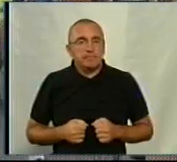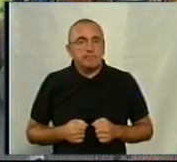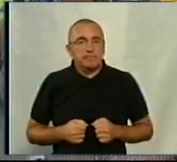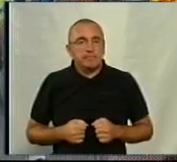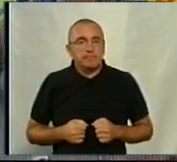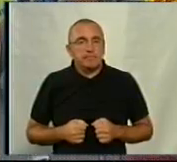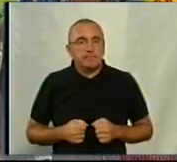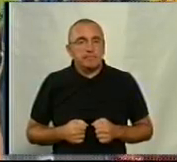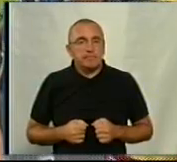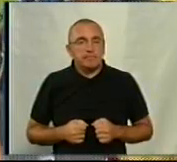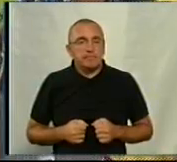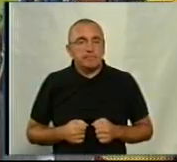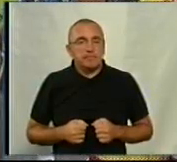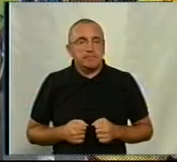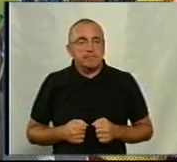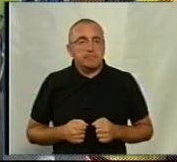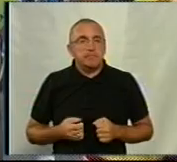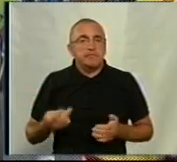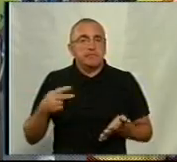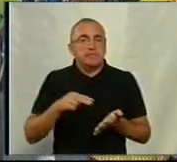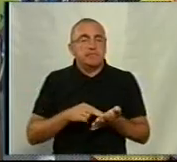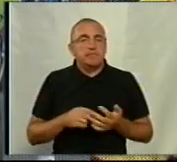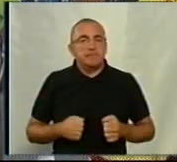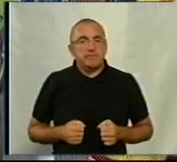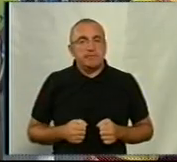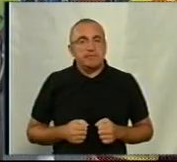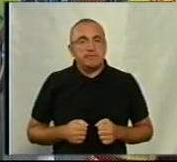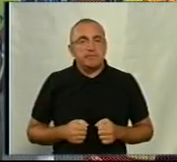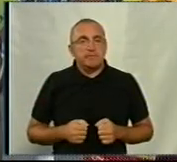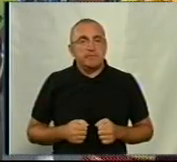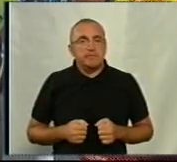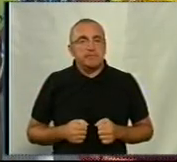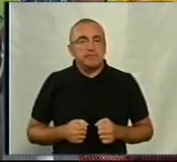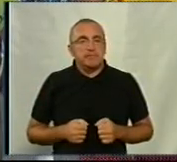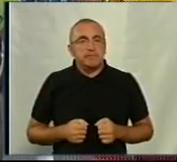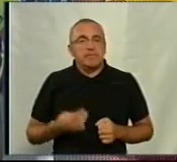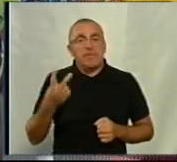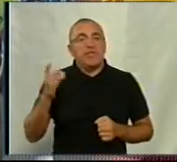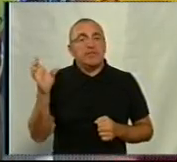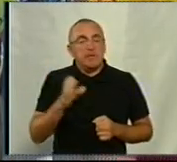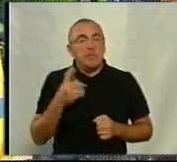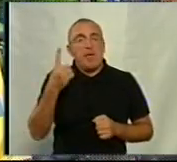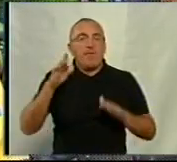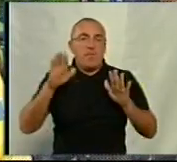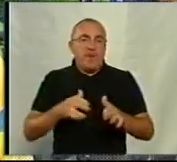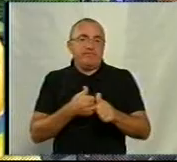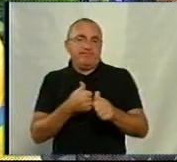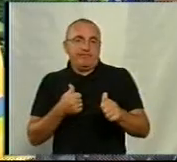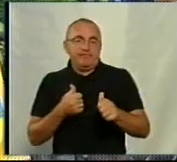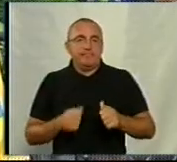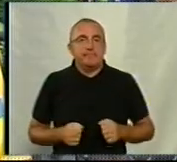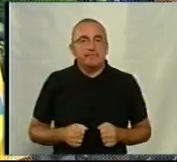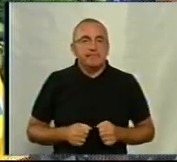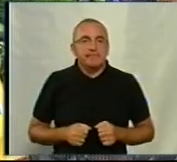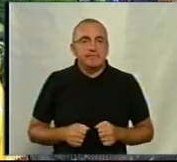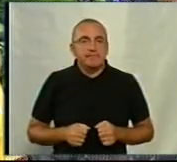Олександр Симоненко, заслужений майстер спорту. виграли лише дві секунди першому етапі. За підсумками трьох